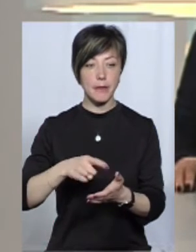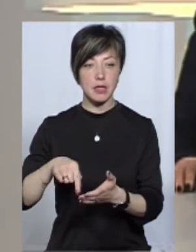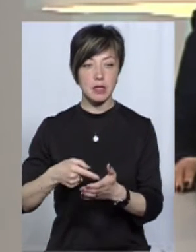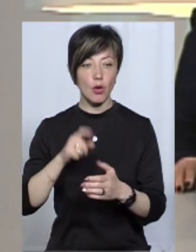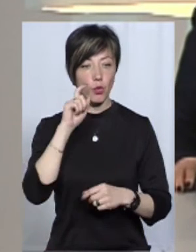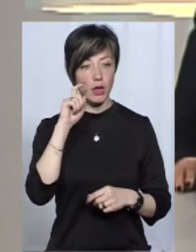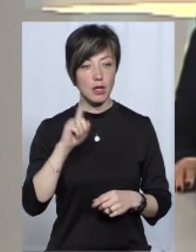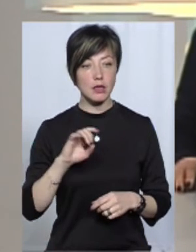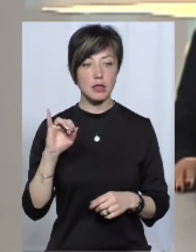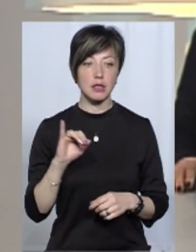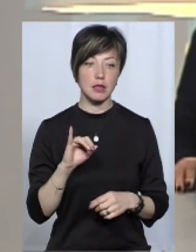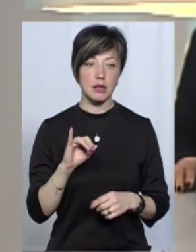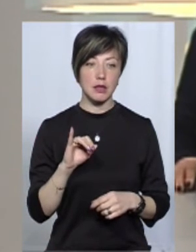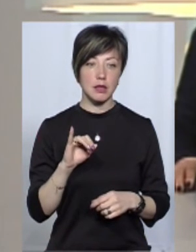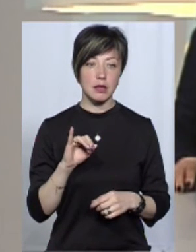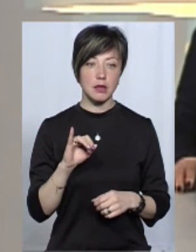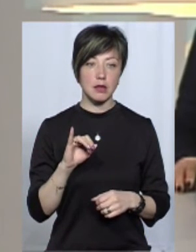України, і